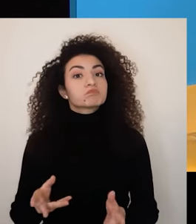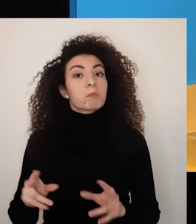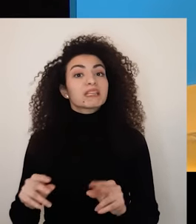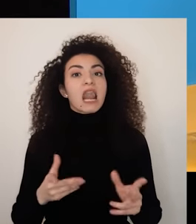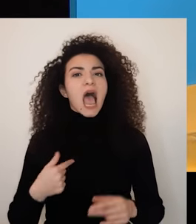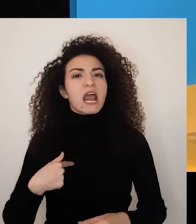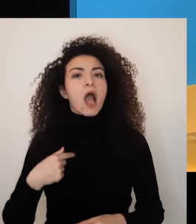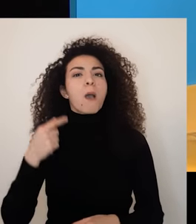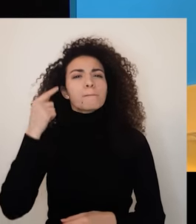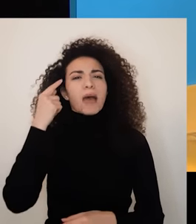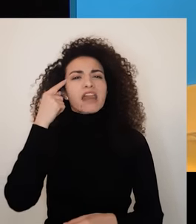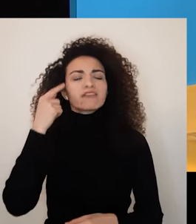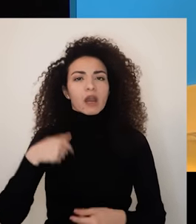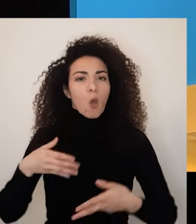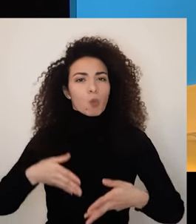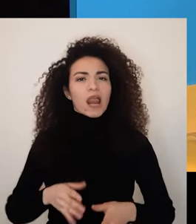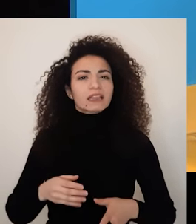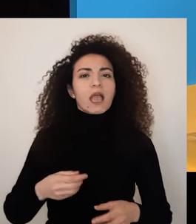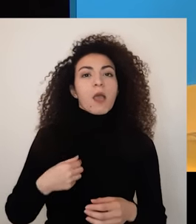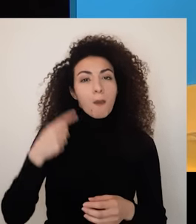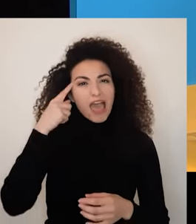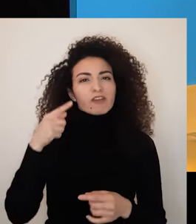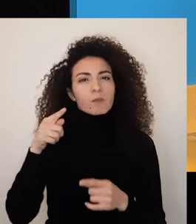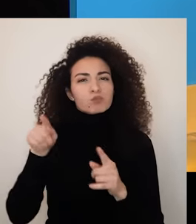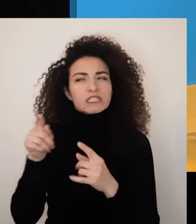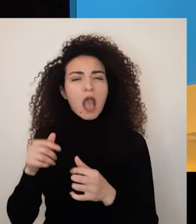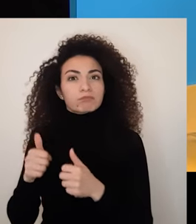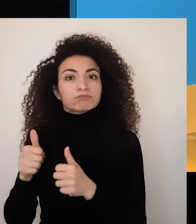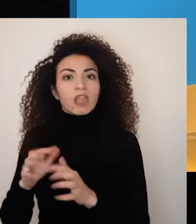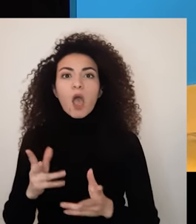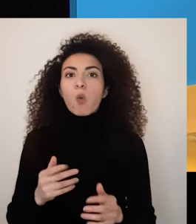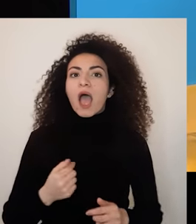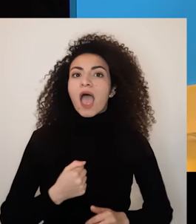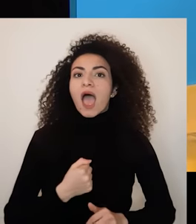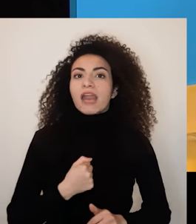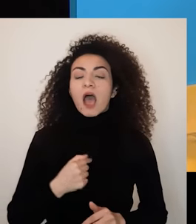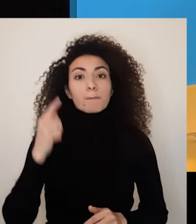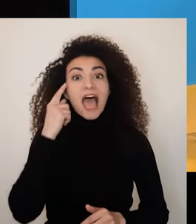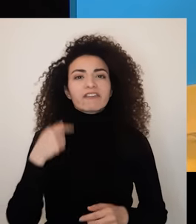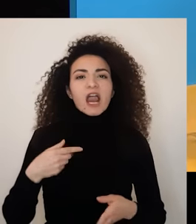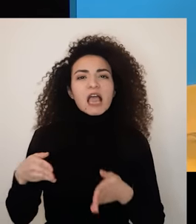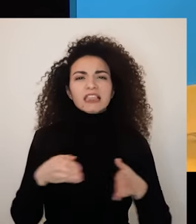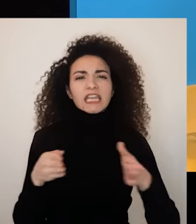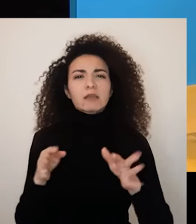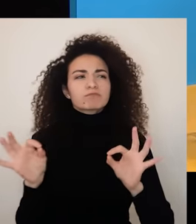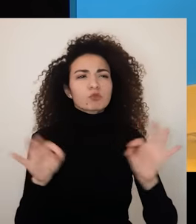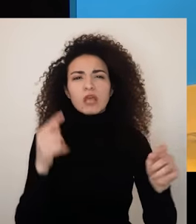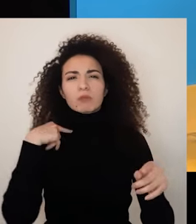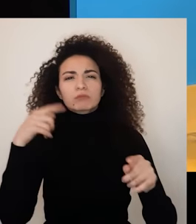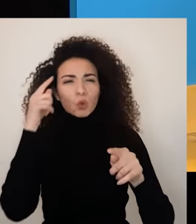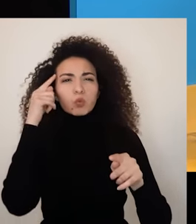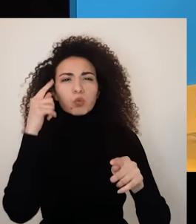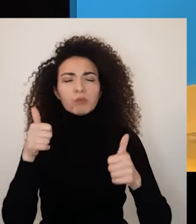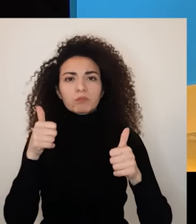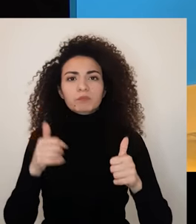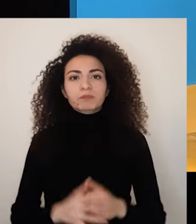القدرات الفطرية على سبيل المثال الزكاء المكاني الموهب الموسيقية الزكاء العلائق المهارات ما